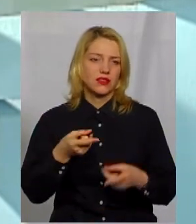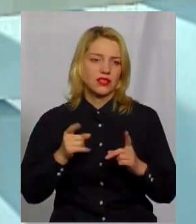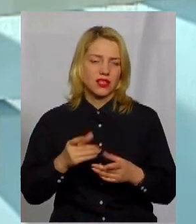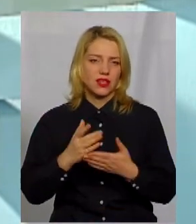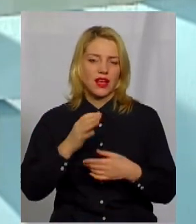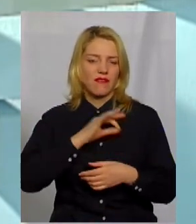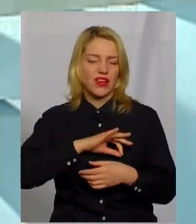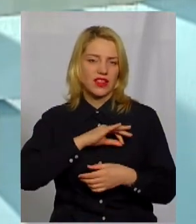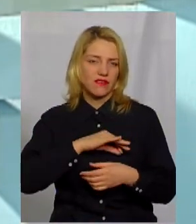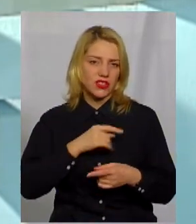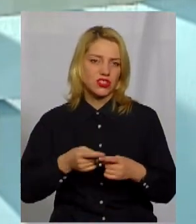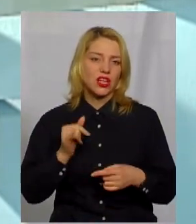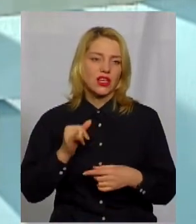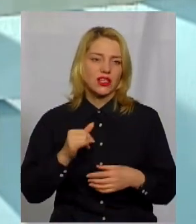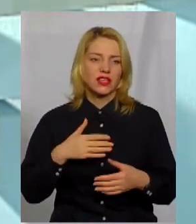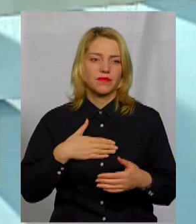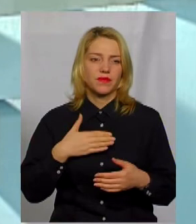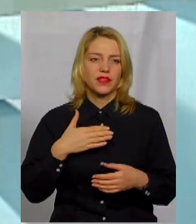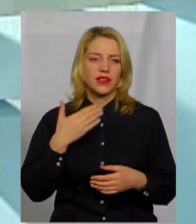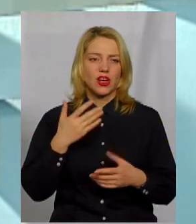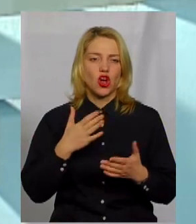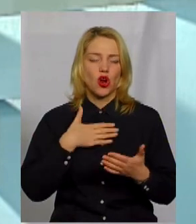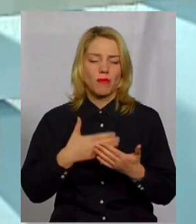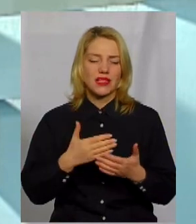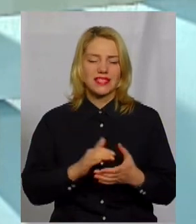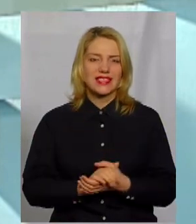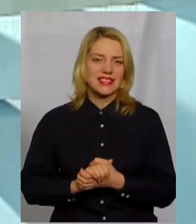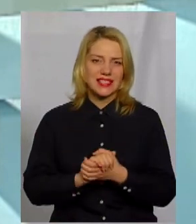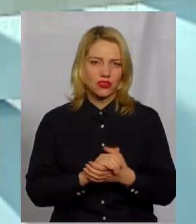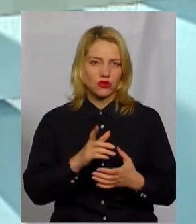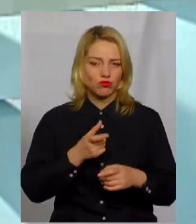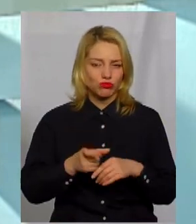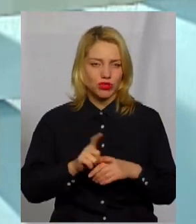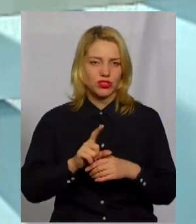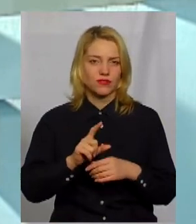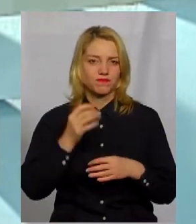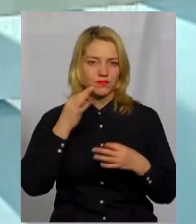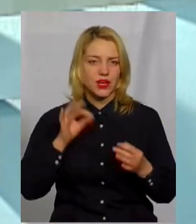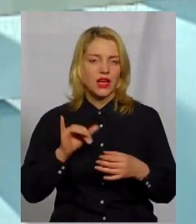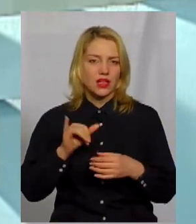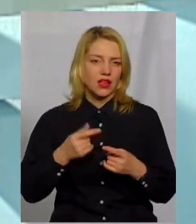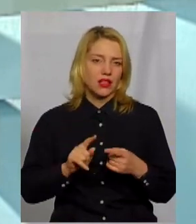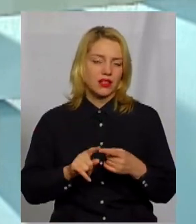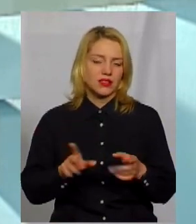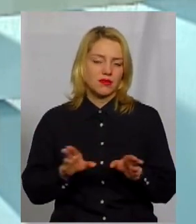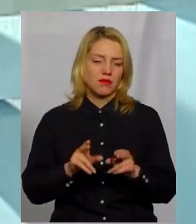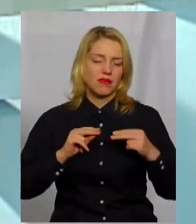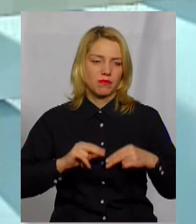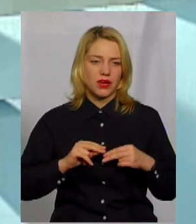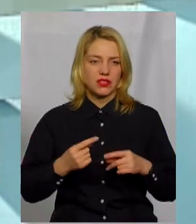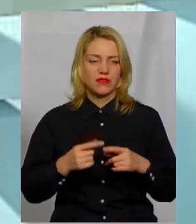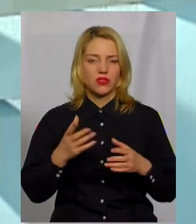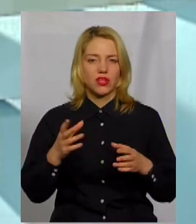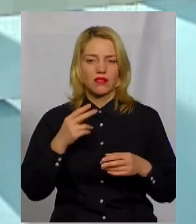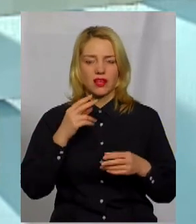ефективнішими з того періоду. Можливо, громадський сектор, він став трошечки зубатішим. І десь, я думаю, що співпраця, вона краще стала